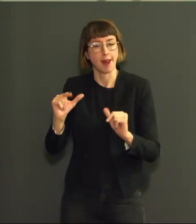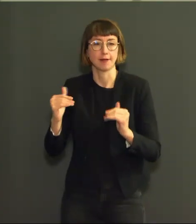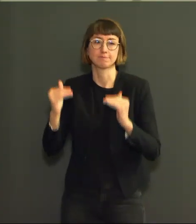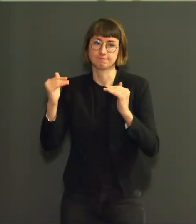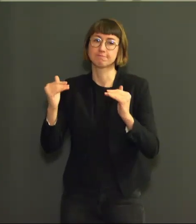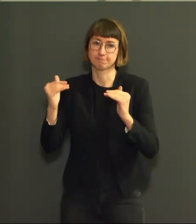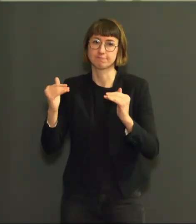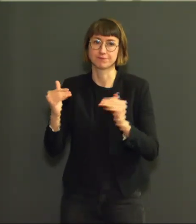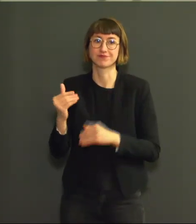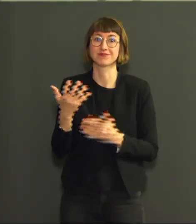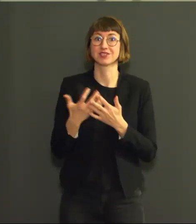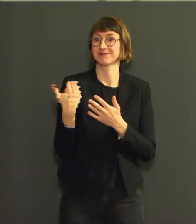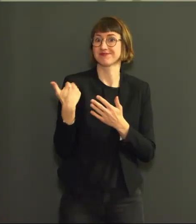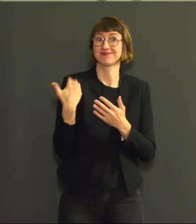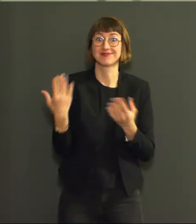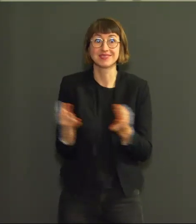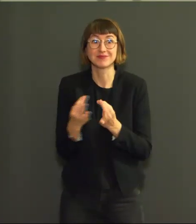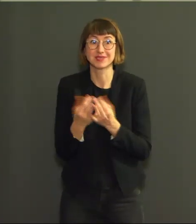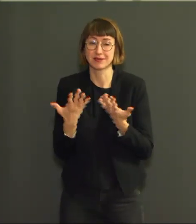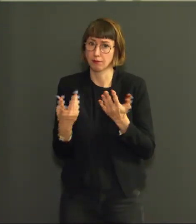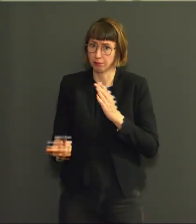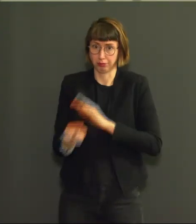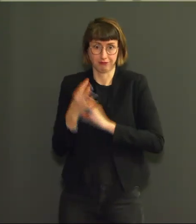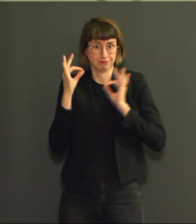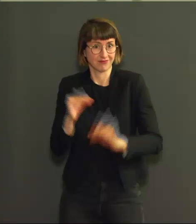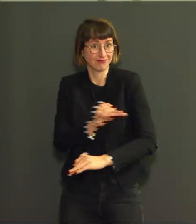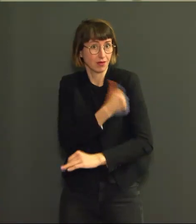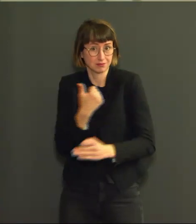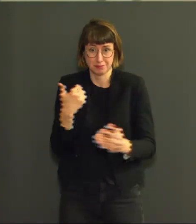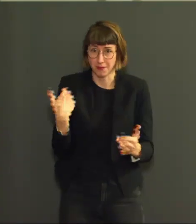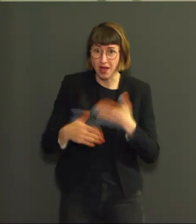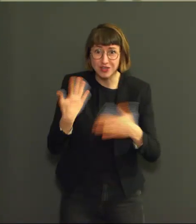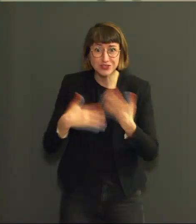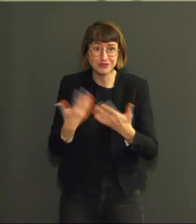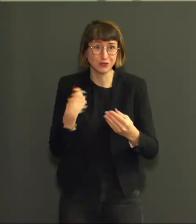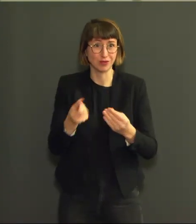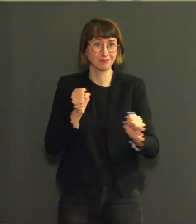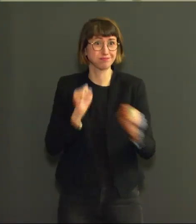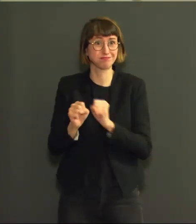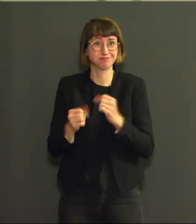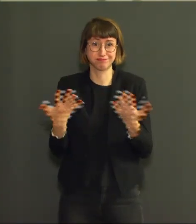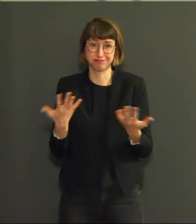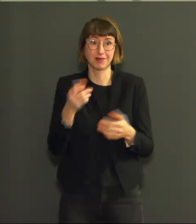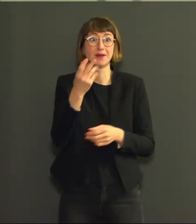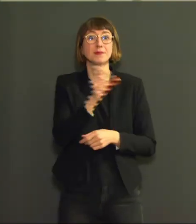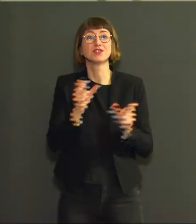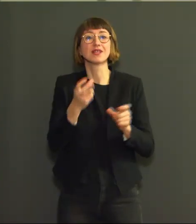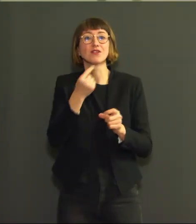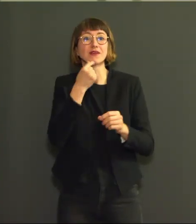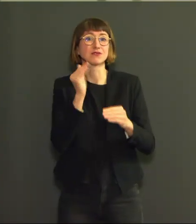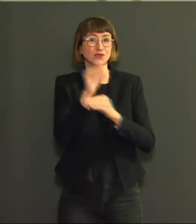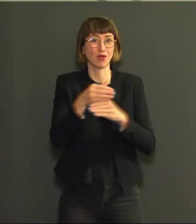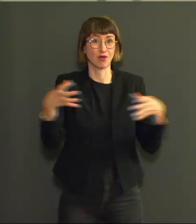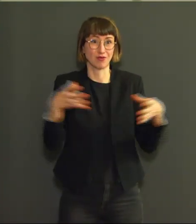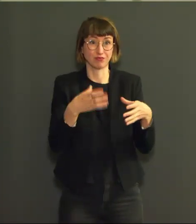avons de la campagne de vaccination. On sait que 90% des gens de plus de 80 ans ont reçu une première dose vaccinale et